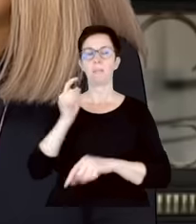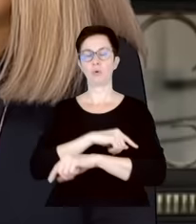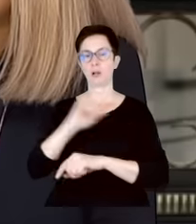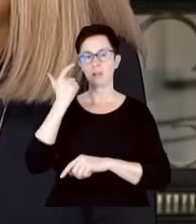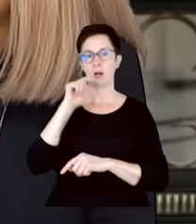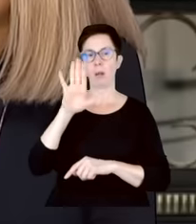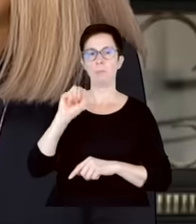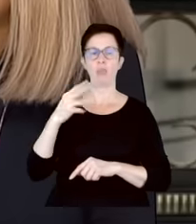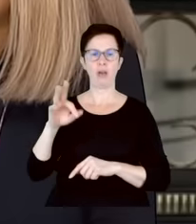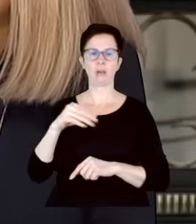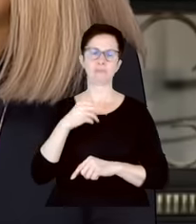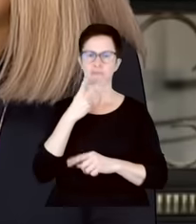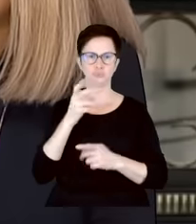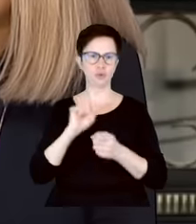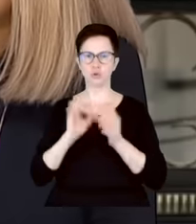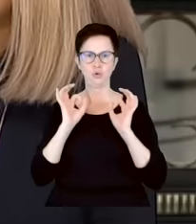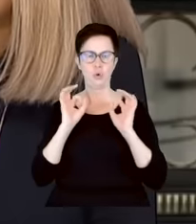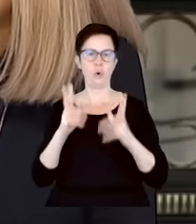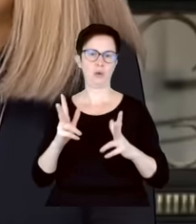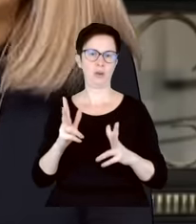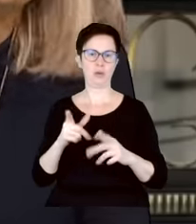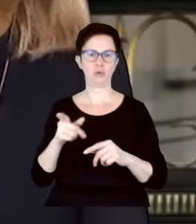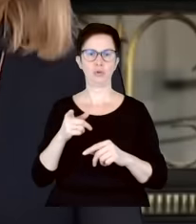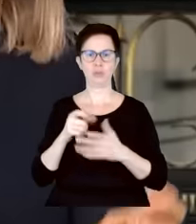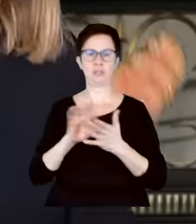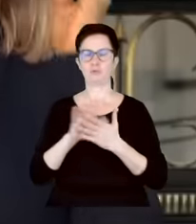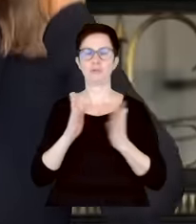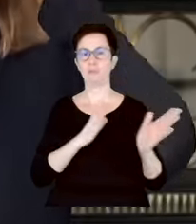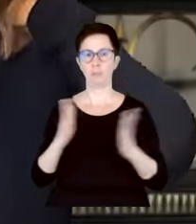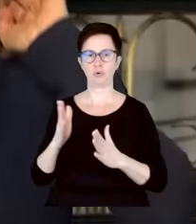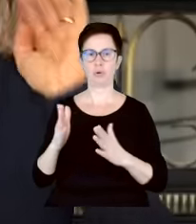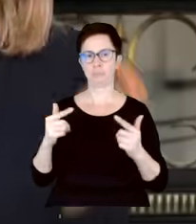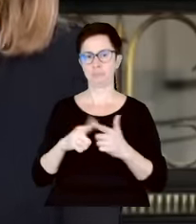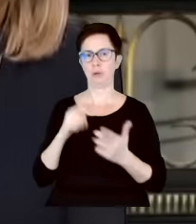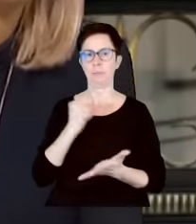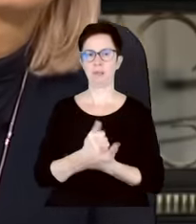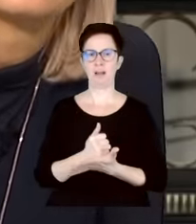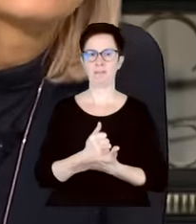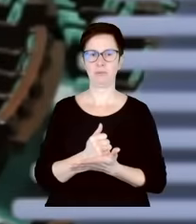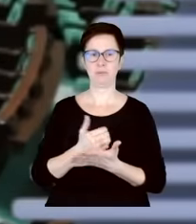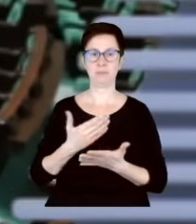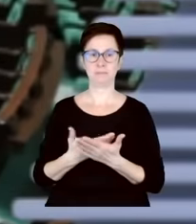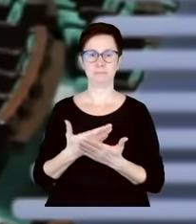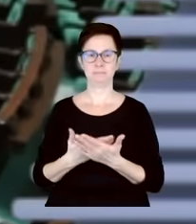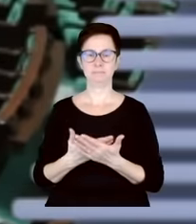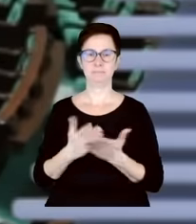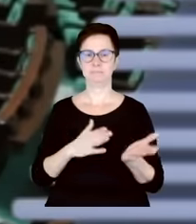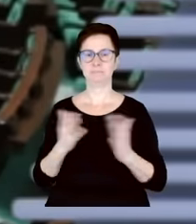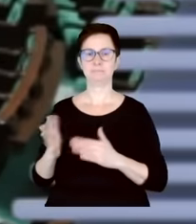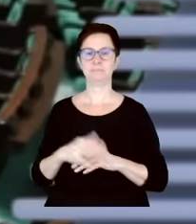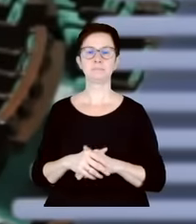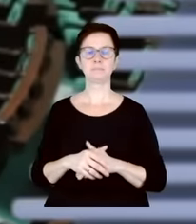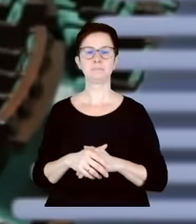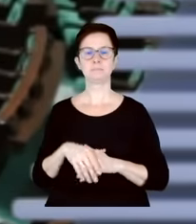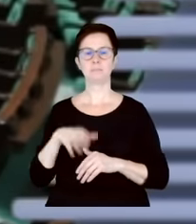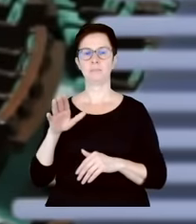widzi w tym absolutnie żadnego problemu. Uważą, że to jest wszystko w porządku, zgodnie z prawem. Pani rzecznik nie bez przyczyny Prawo i Sprawiedliwość nazywało Pana Bodnara,